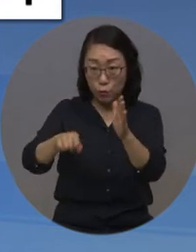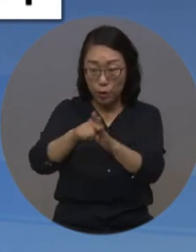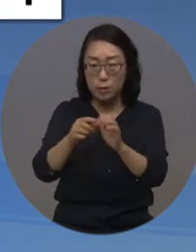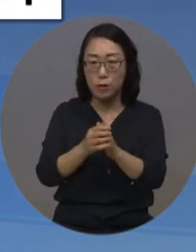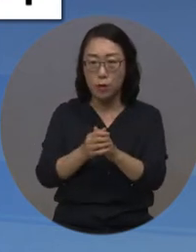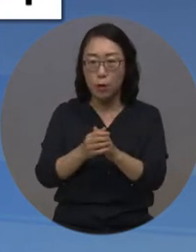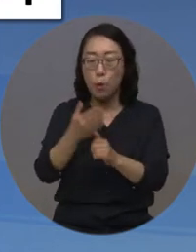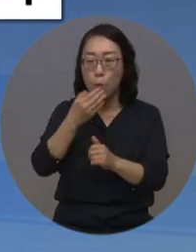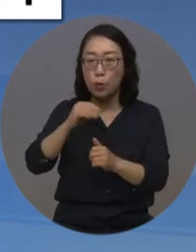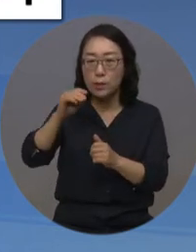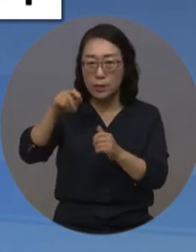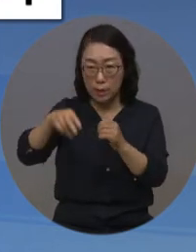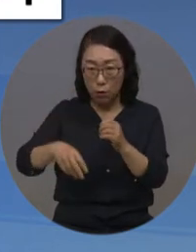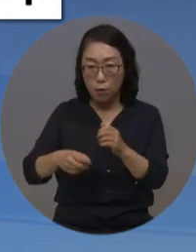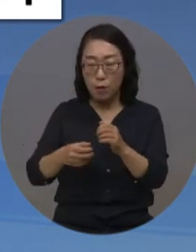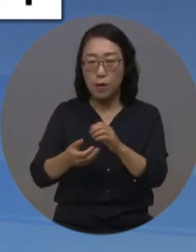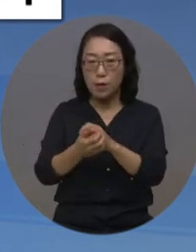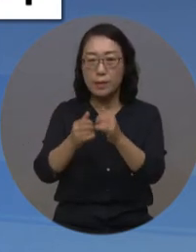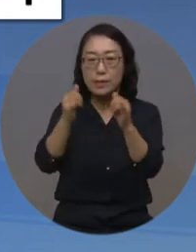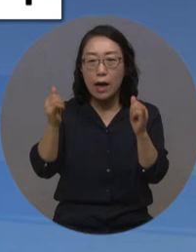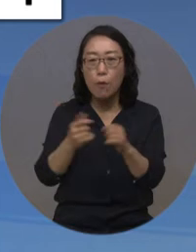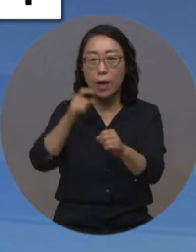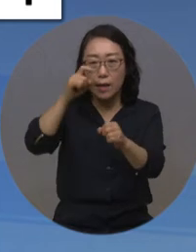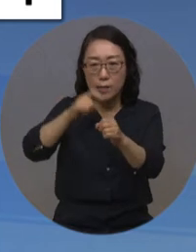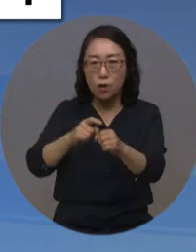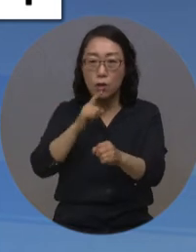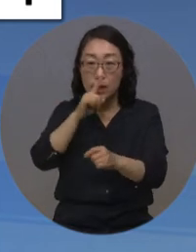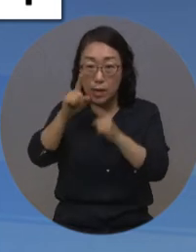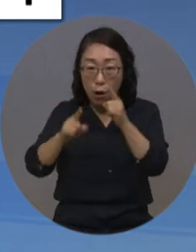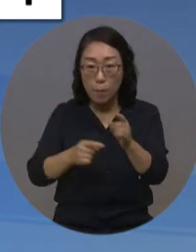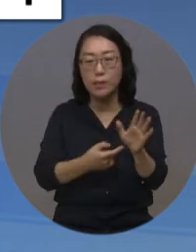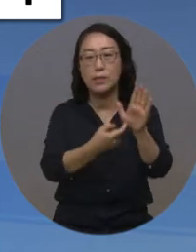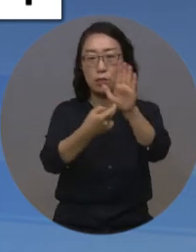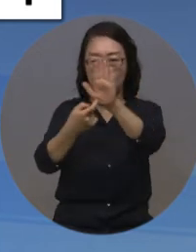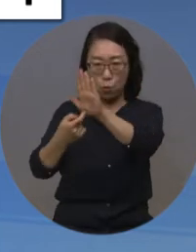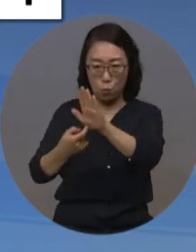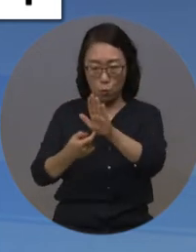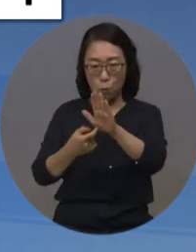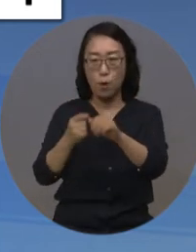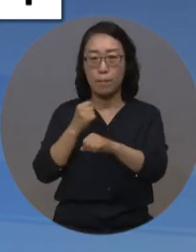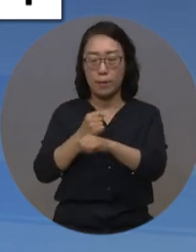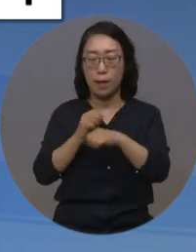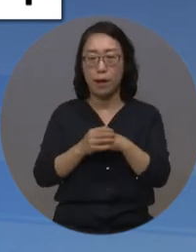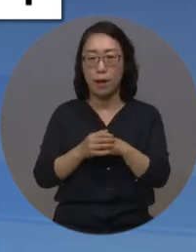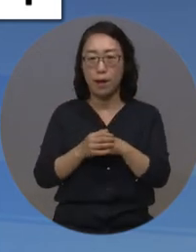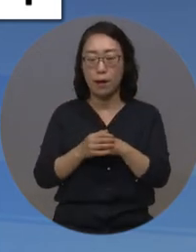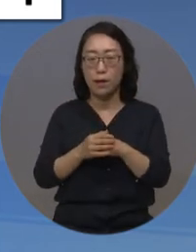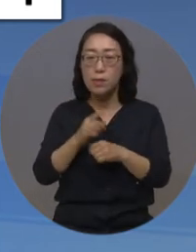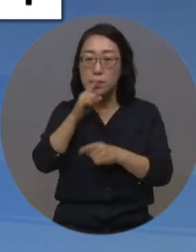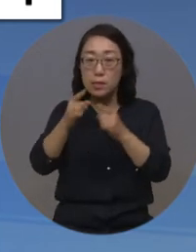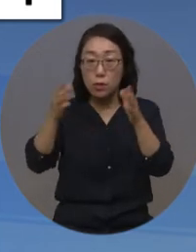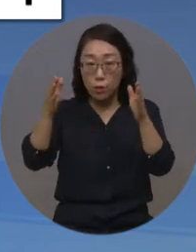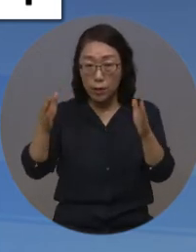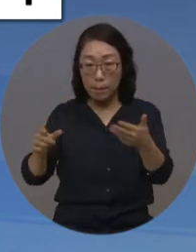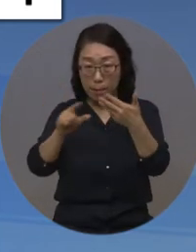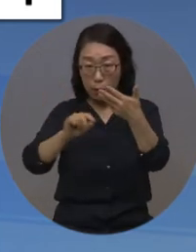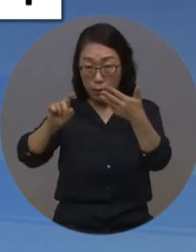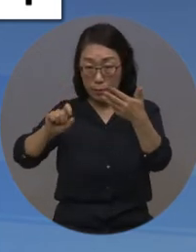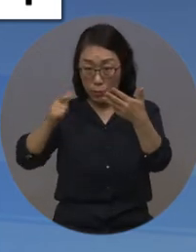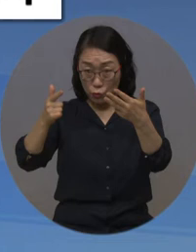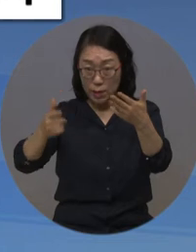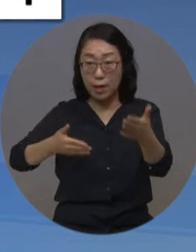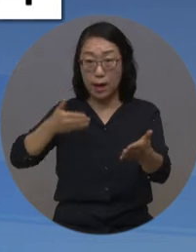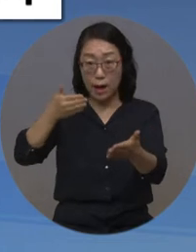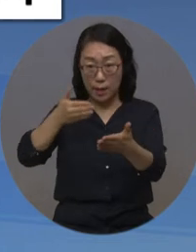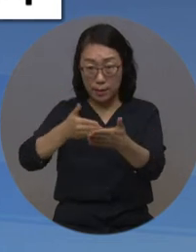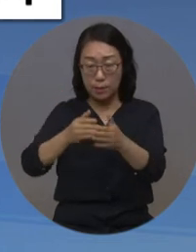보건복지형 예비사회적기업 지정 신청 공고를 실시한다고 밝혔습니다. 신청 기간은 8월 16일까지